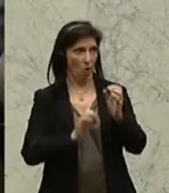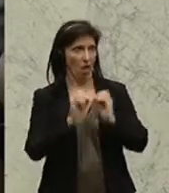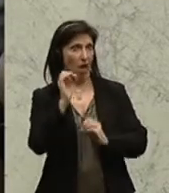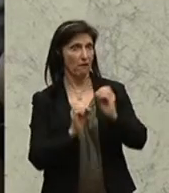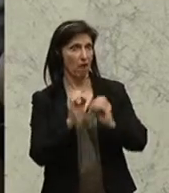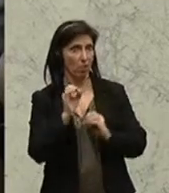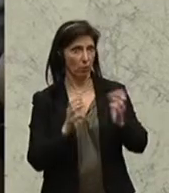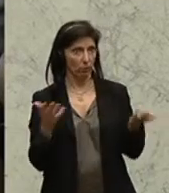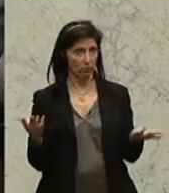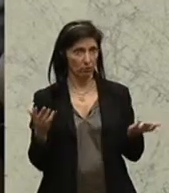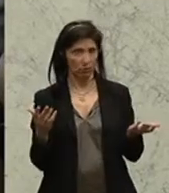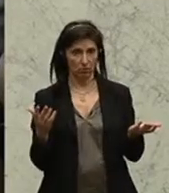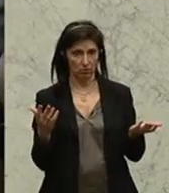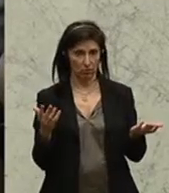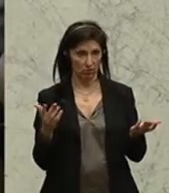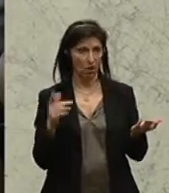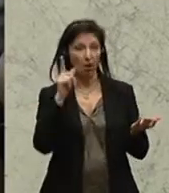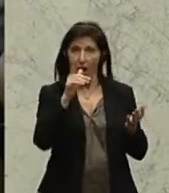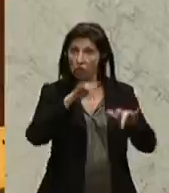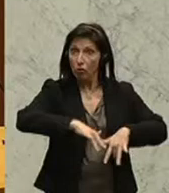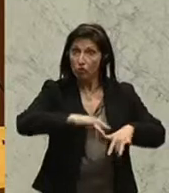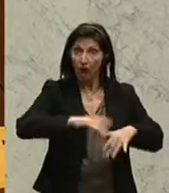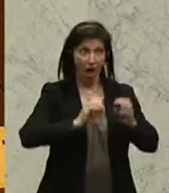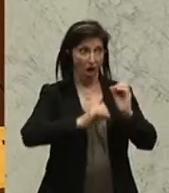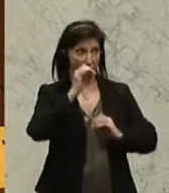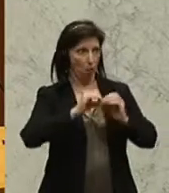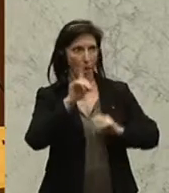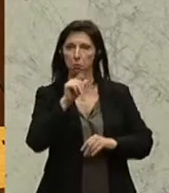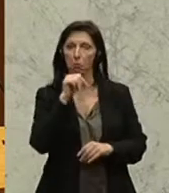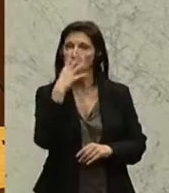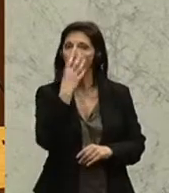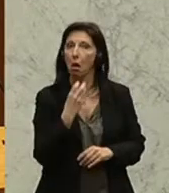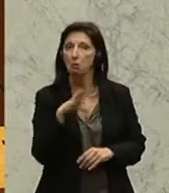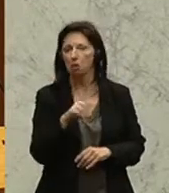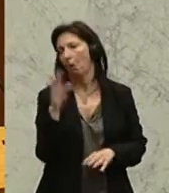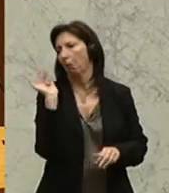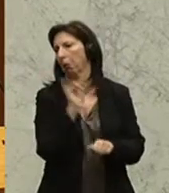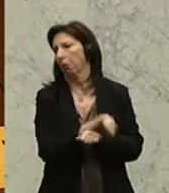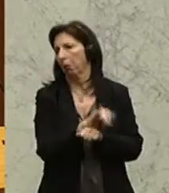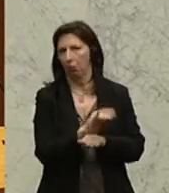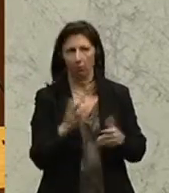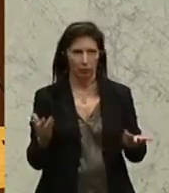dazu, allein wir nehmen sie nicht ernst und gehen drüber hinweg.